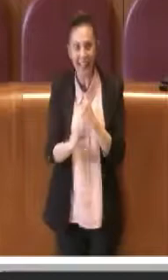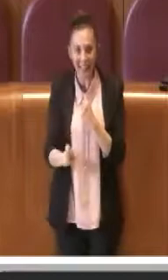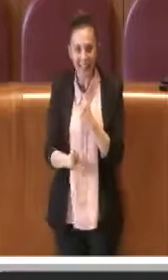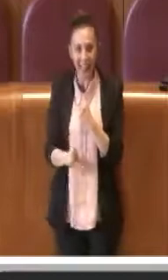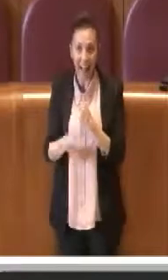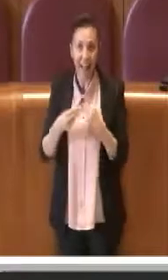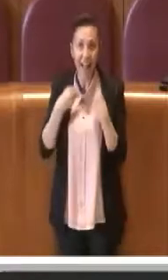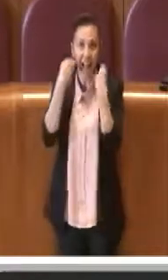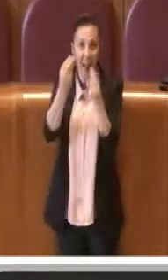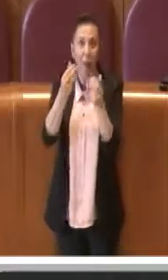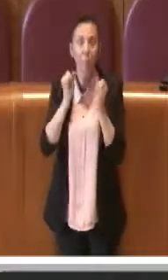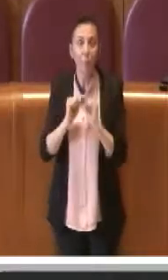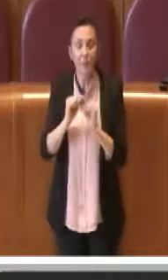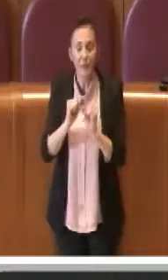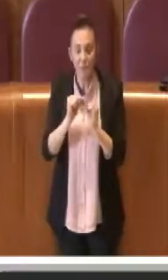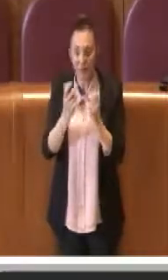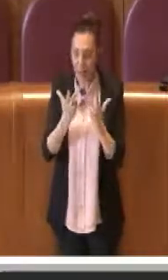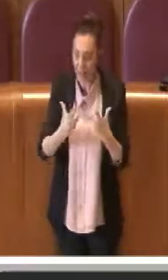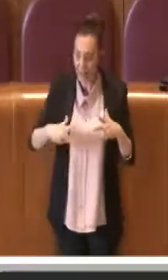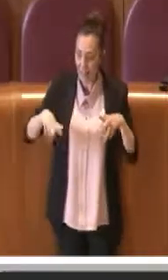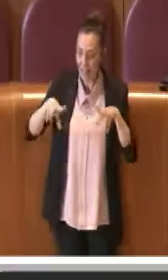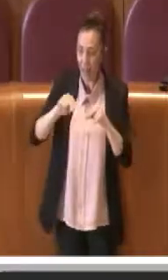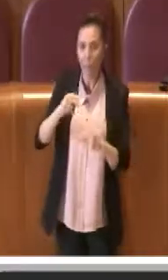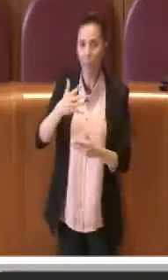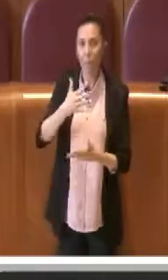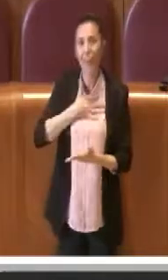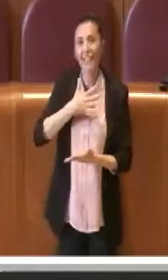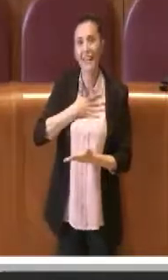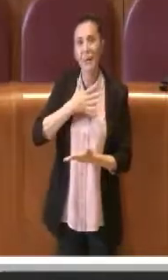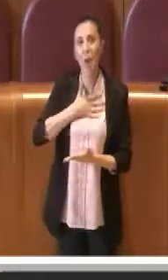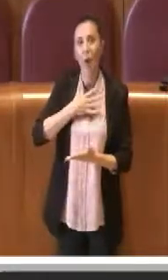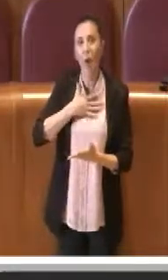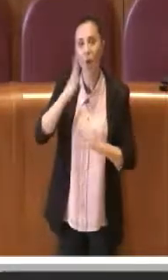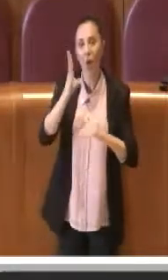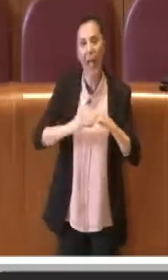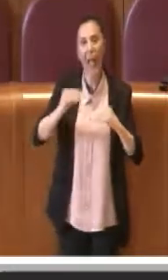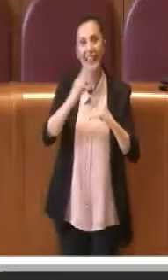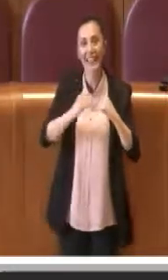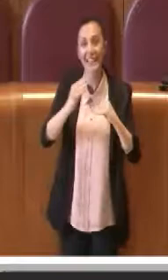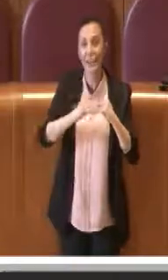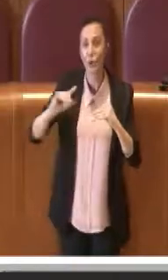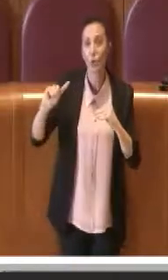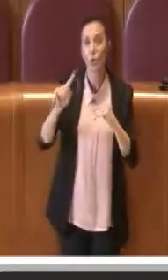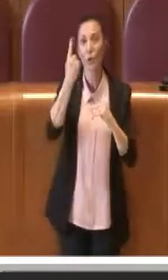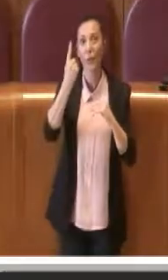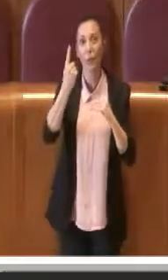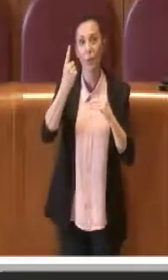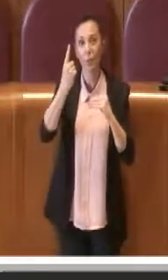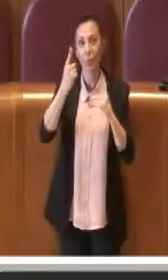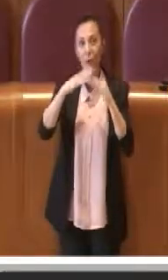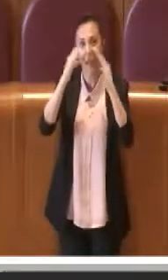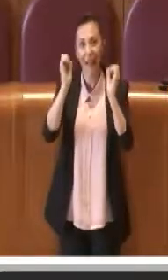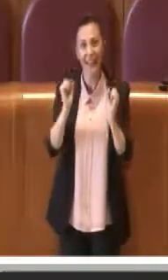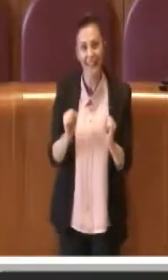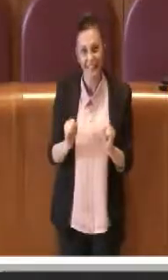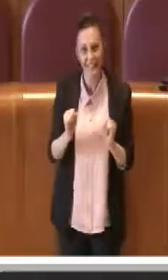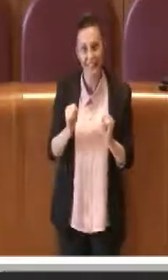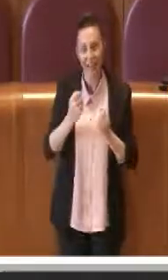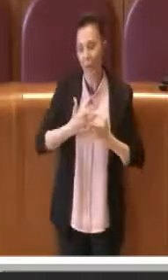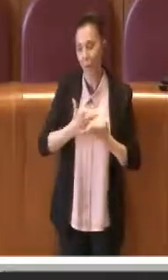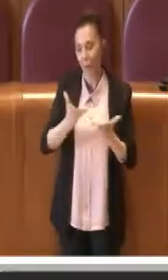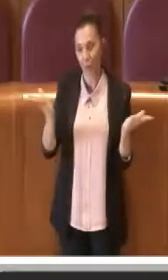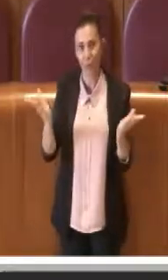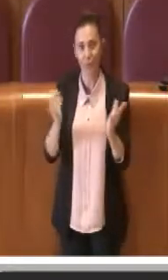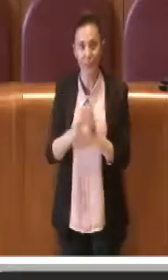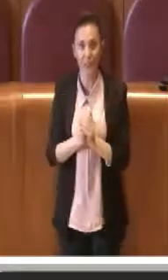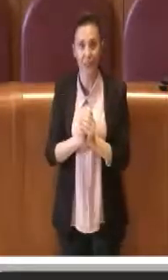possibilità di rinnovare il patrimonio edilizio soprattutto appunto e l'idilizia residenziale pubblica soltanto che è appunto per questo che